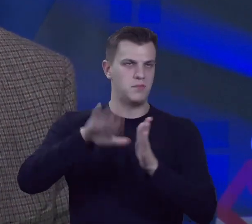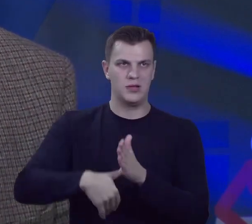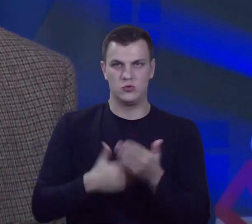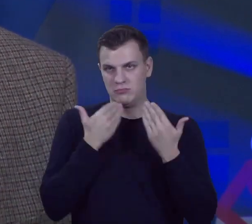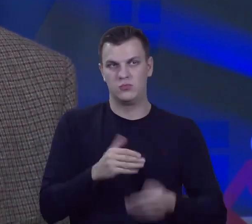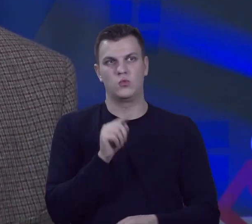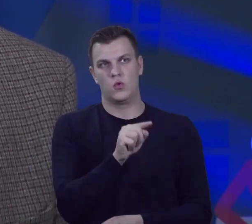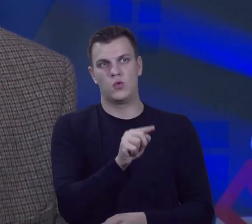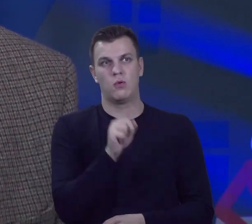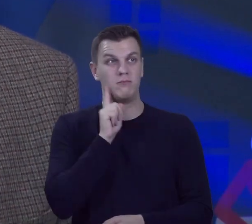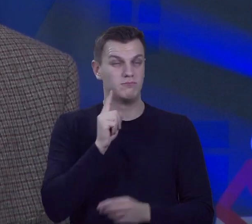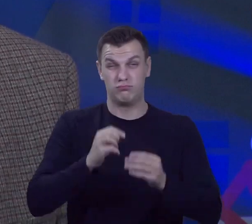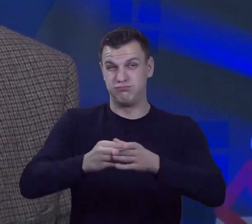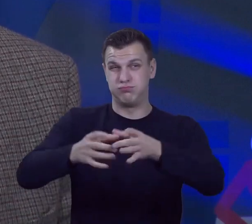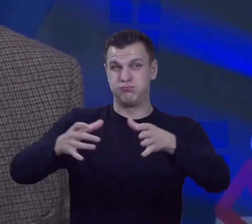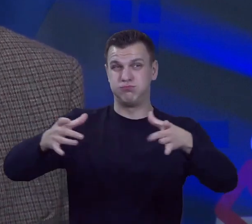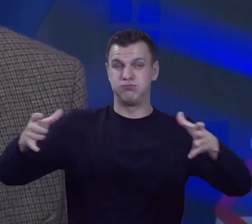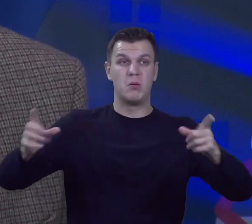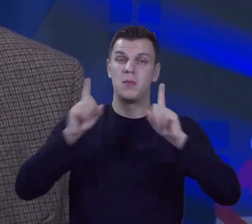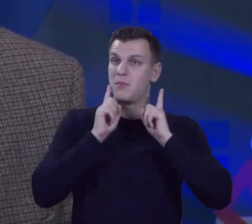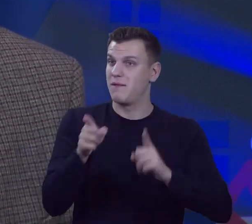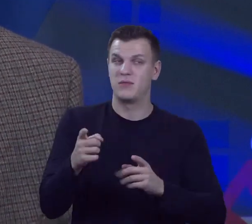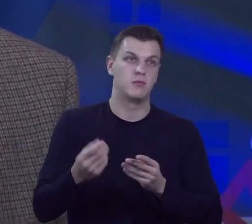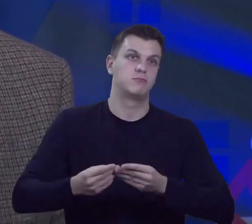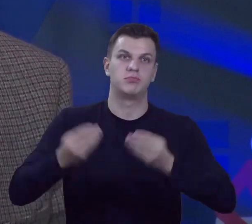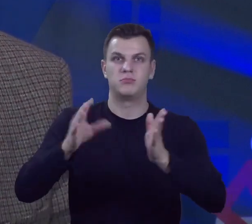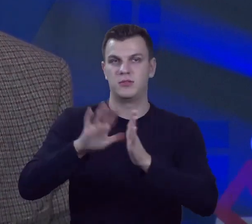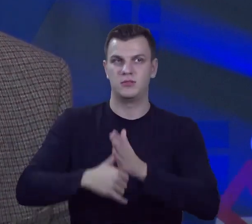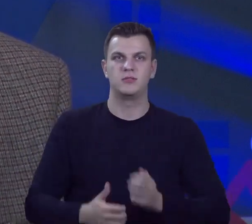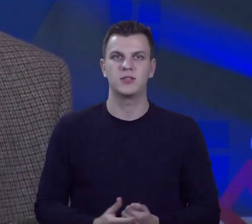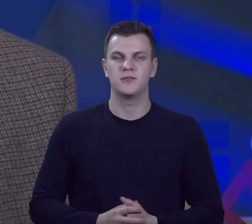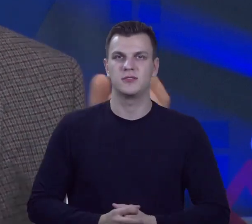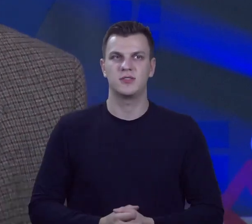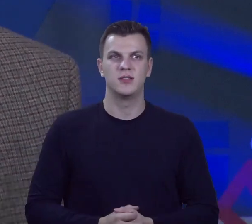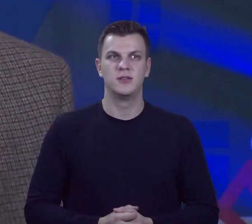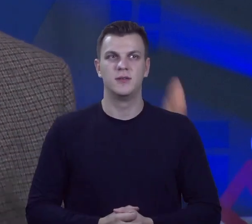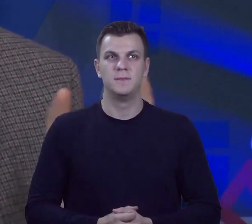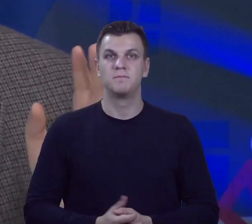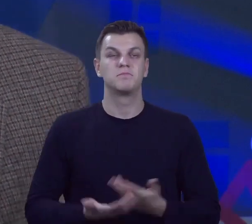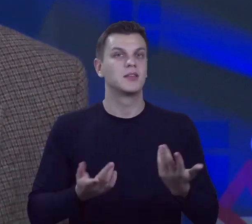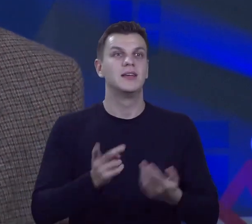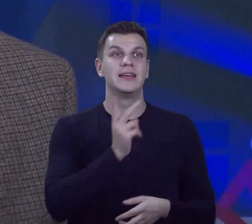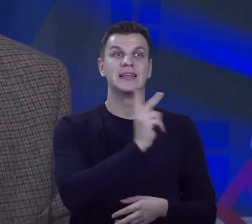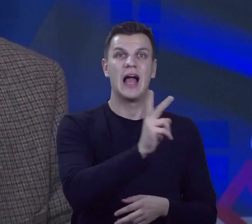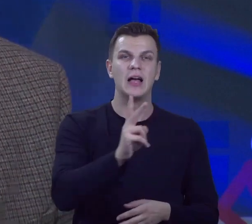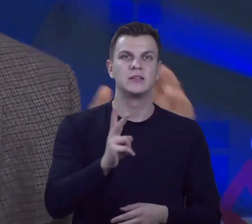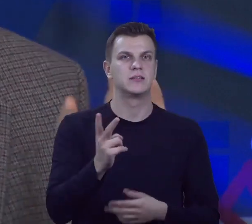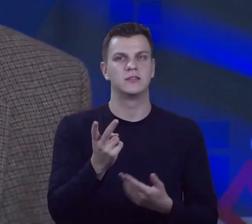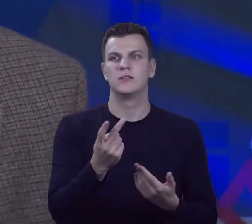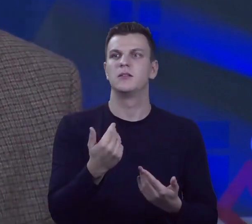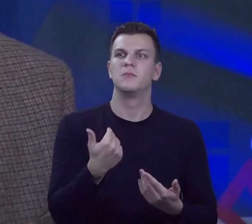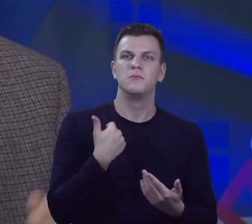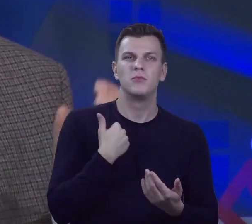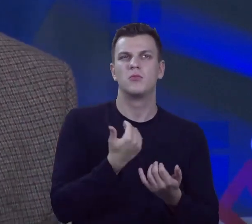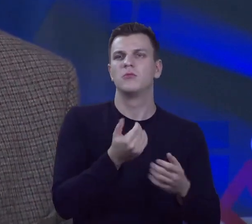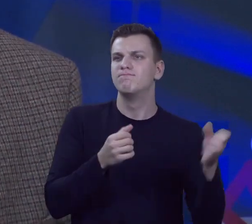takich rozmiarów naprawdę innowacyjnego miasta. I za każdym razem wszyscy tam stawiali mu różnych kontrkandydatów, miał